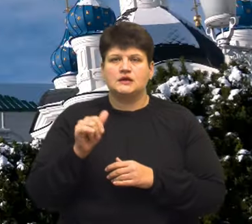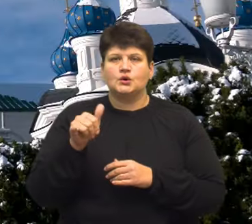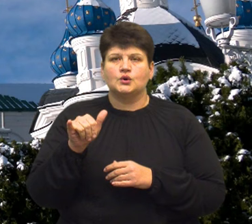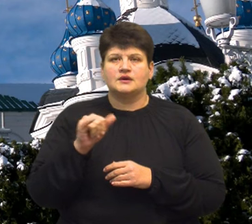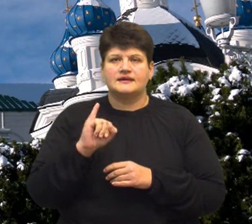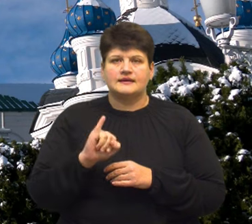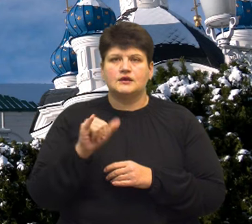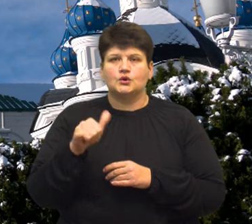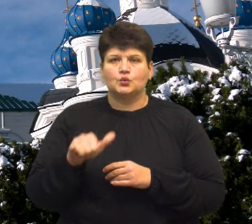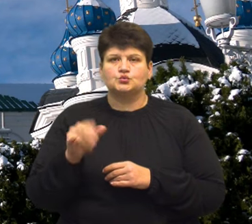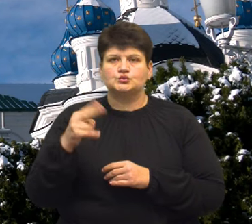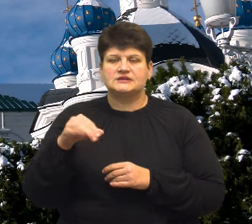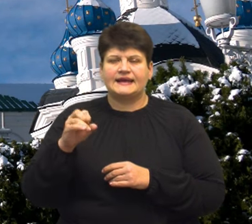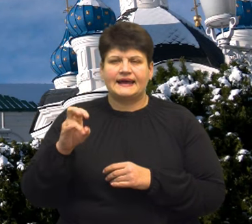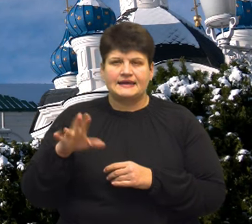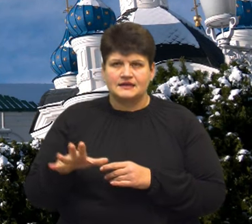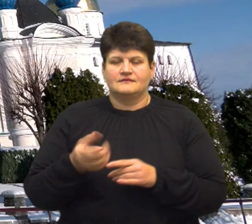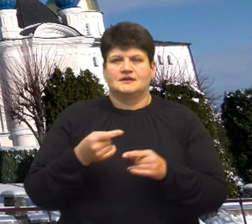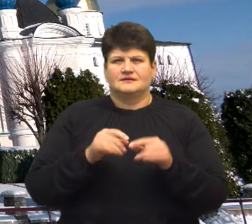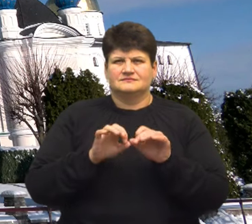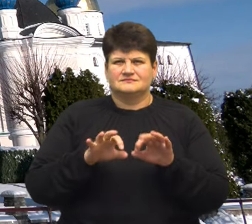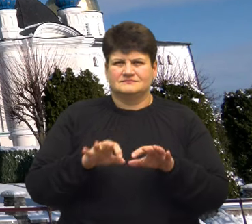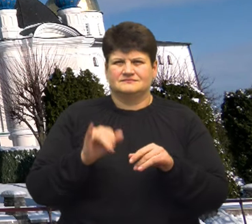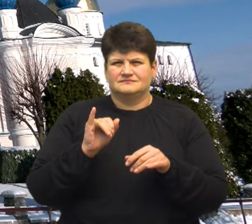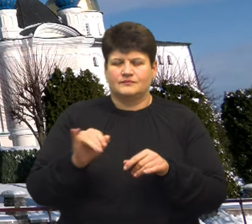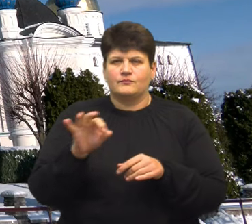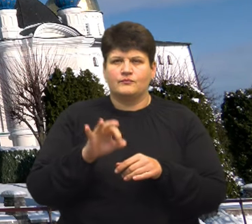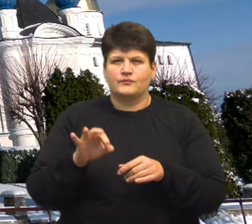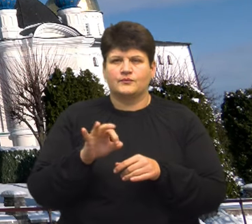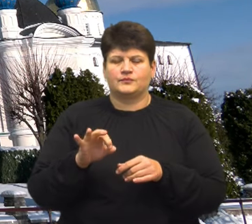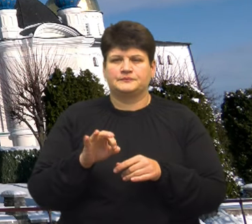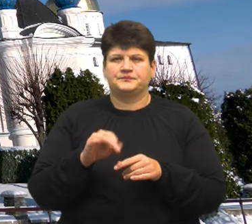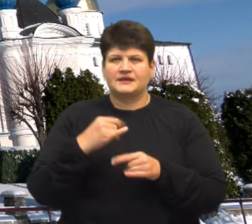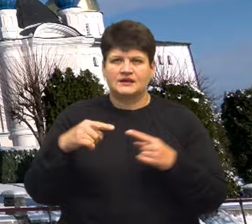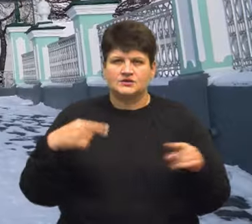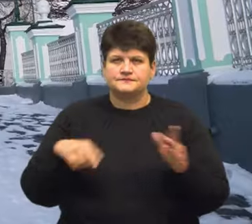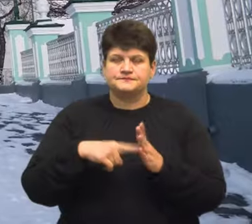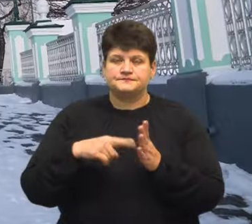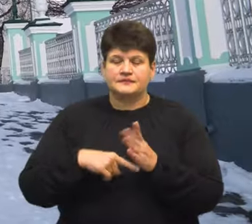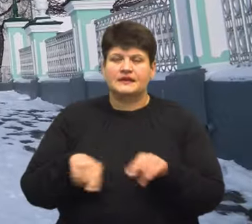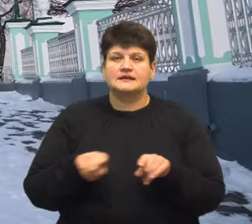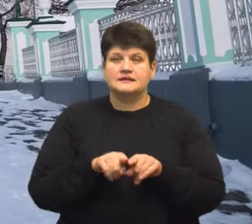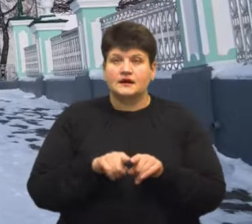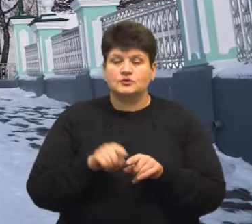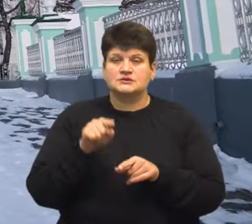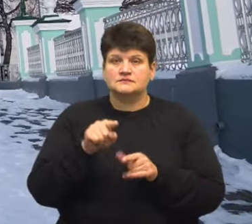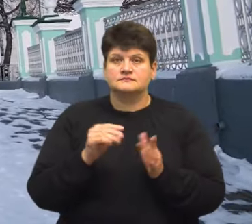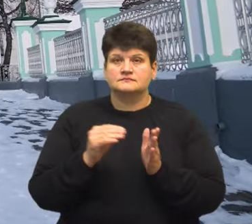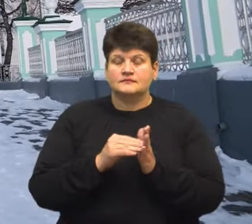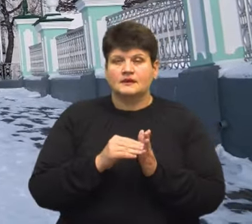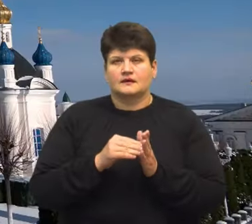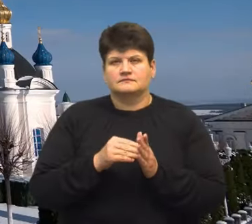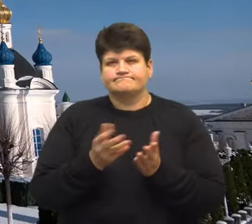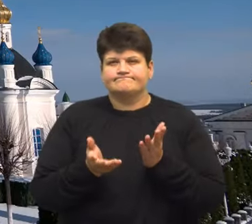релігійну ворожнечу до представників усіх церков, окрім УПЦ. Крім того, у тому дописі віряни УПЦ МП поставили під сумнів